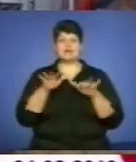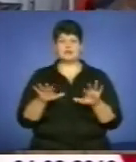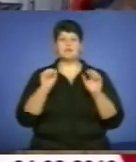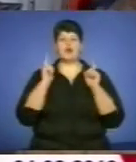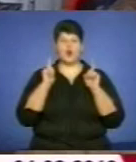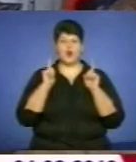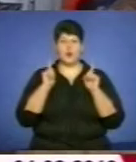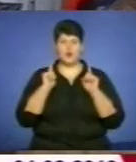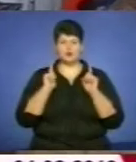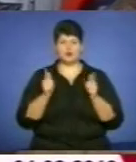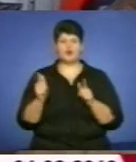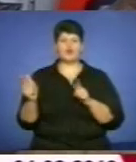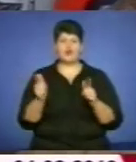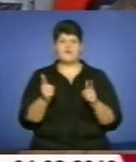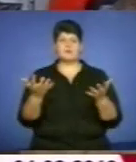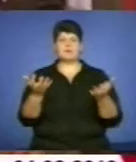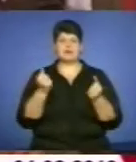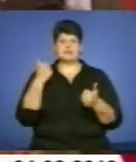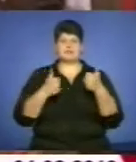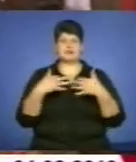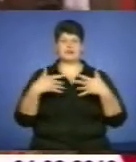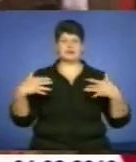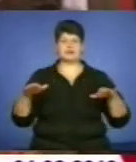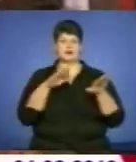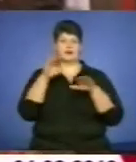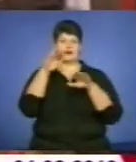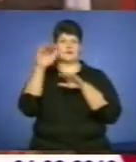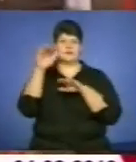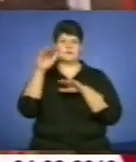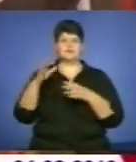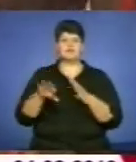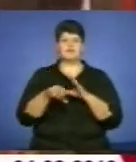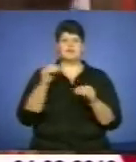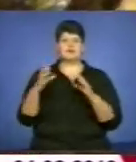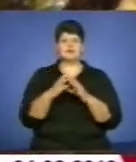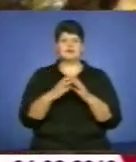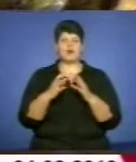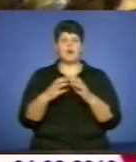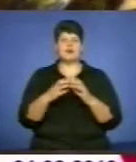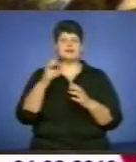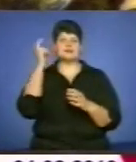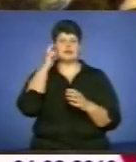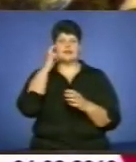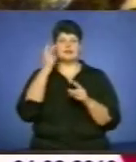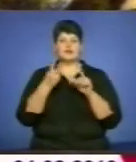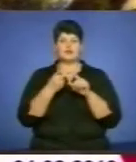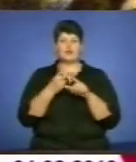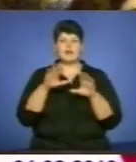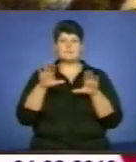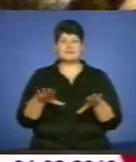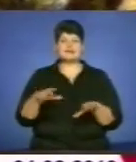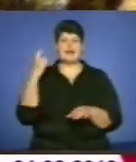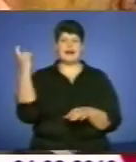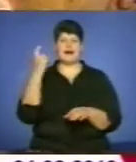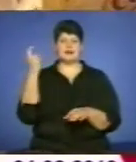приймати змагання будь-якого рівня. Виборола першість у чемпіонаті команда з Києва. На друге місце наловили риби харківчани.